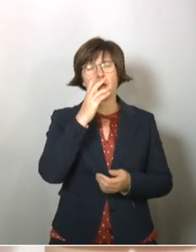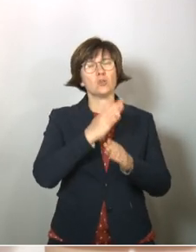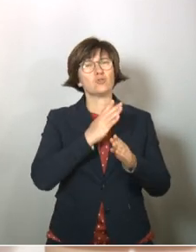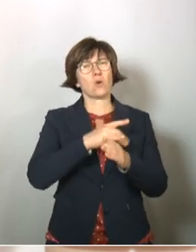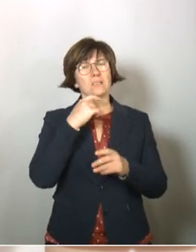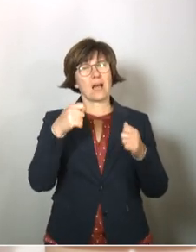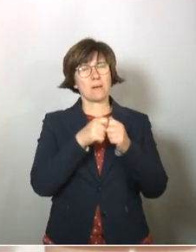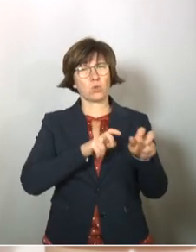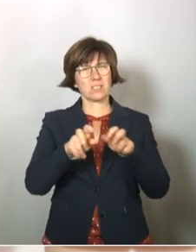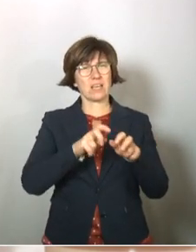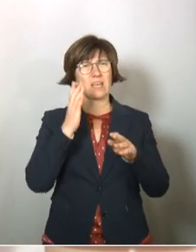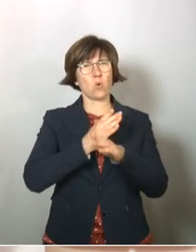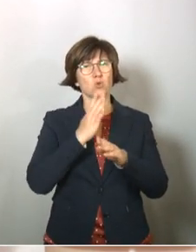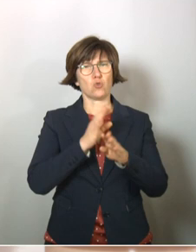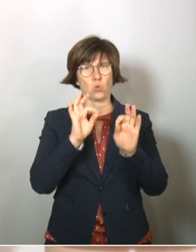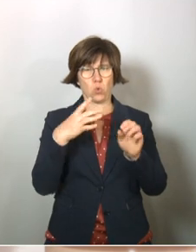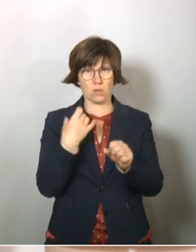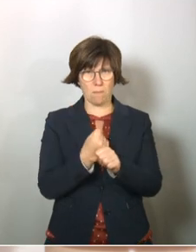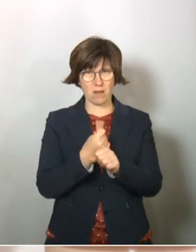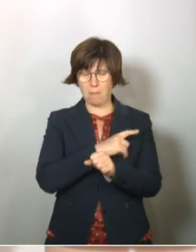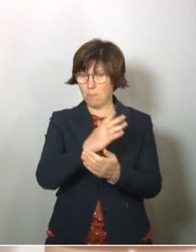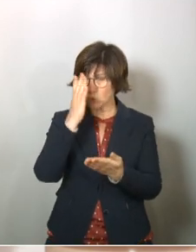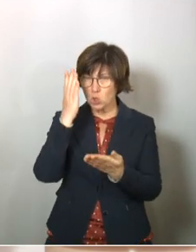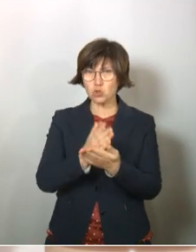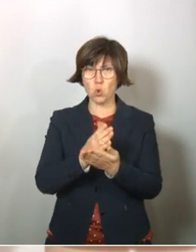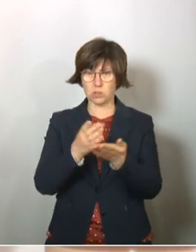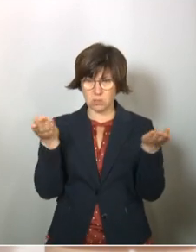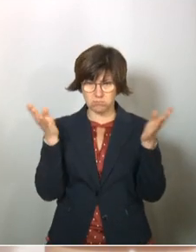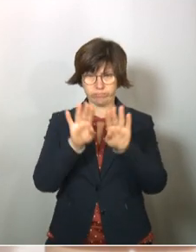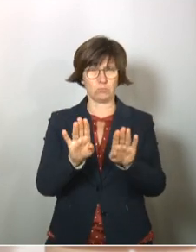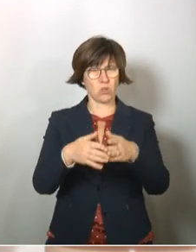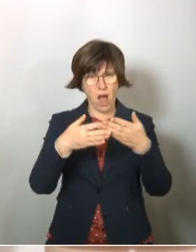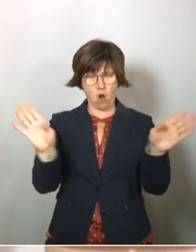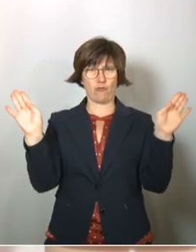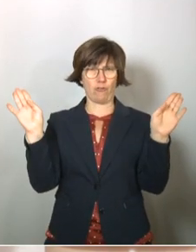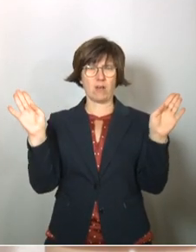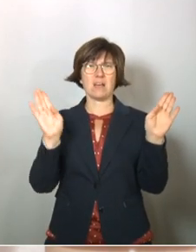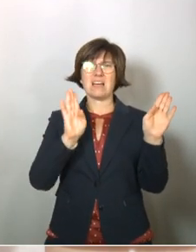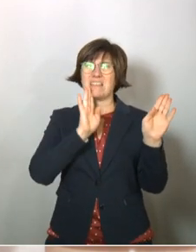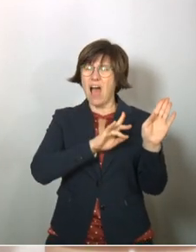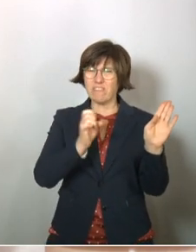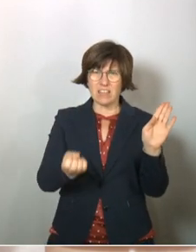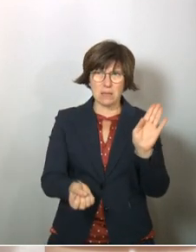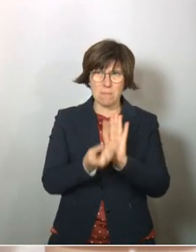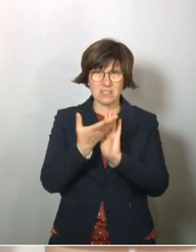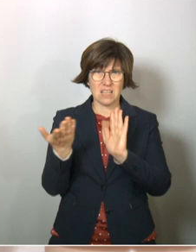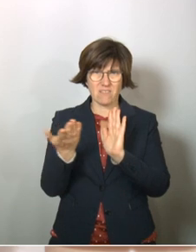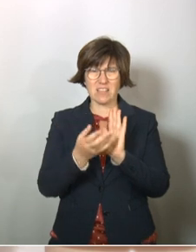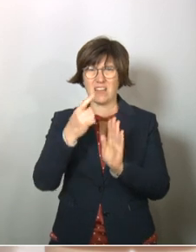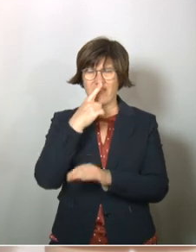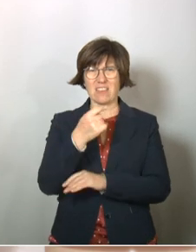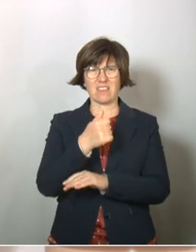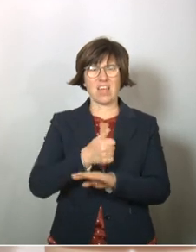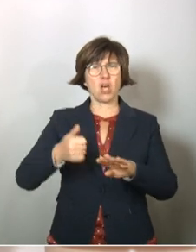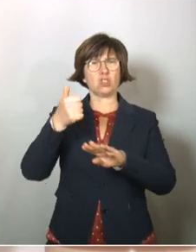hat das schon ordentlich gemacht. Es muss jetzt Schluss sein mit dem Shutdown, was unter gar keinen Umständen wiederholt werden darf. Wenn man da